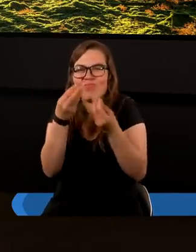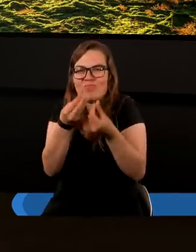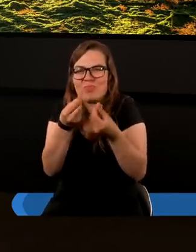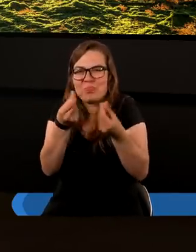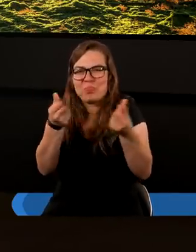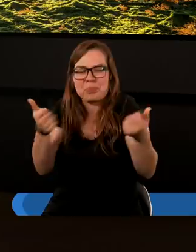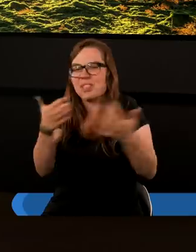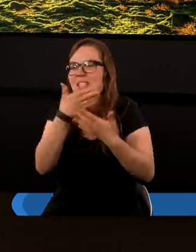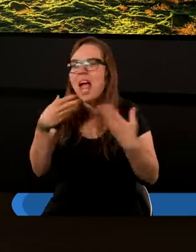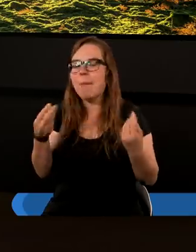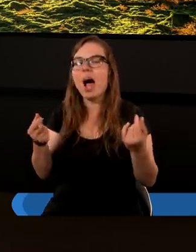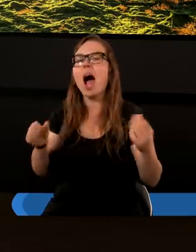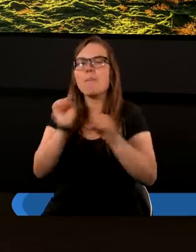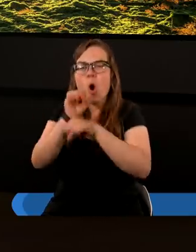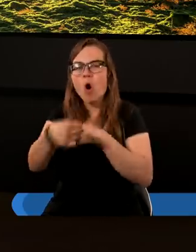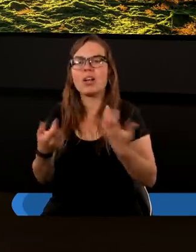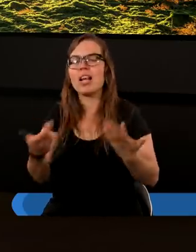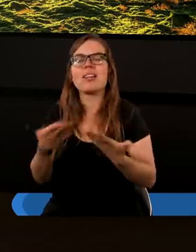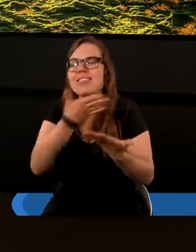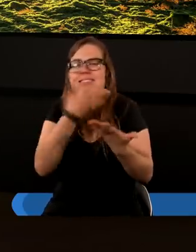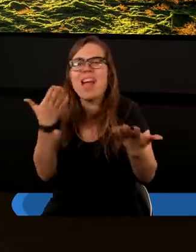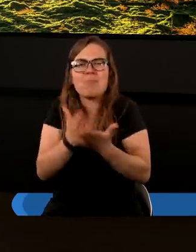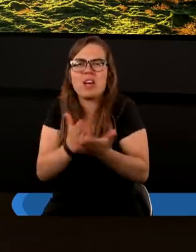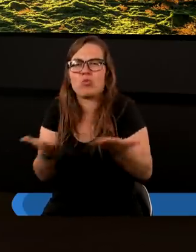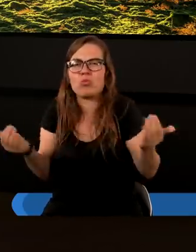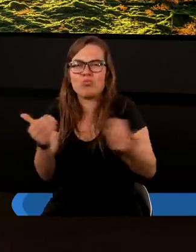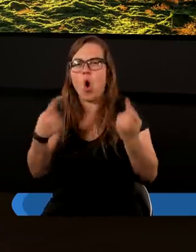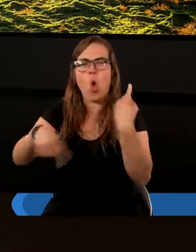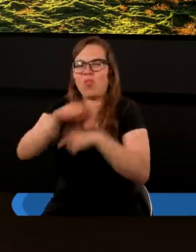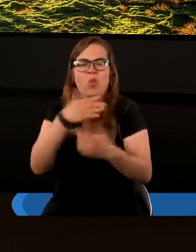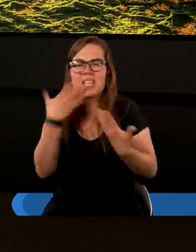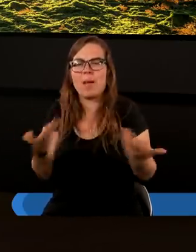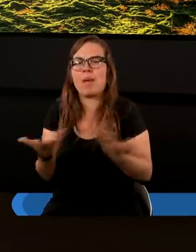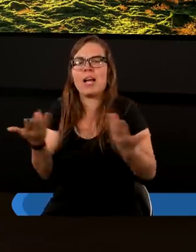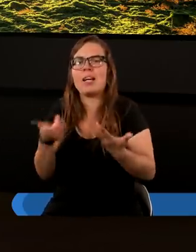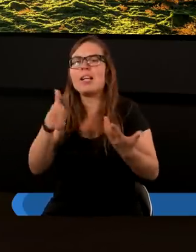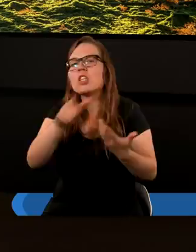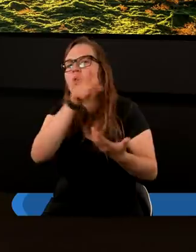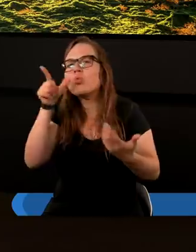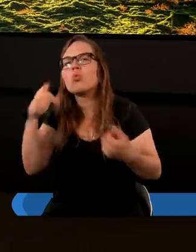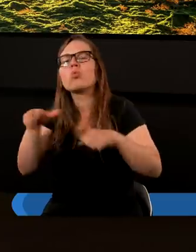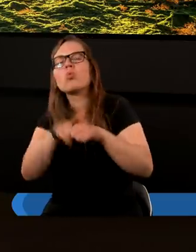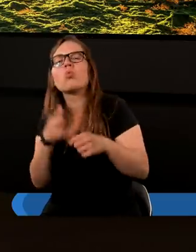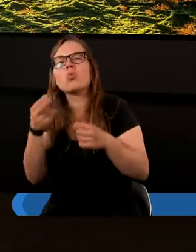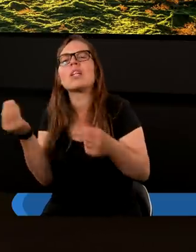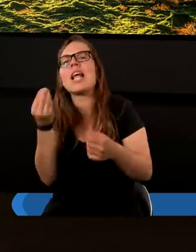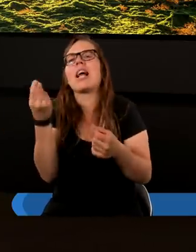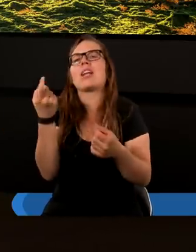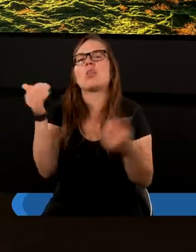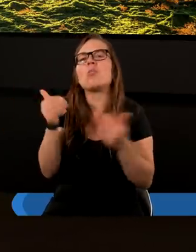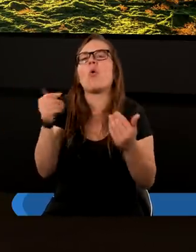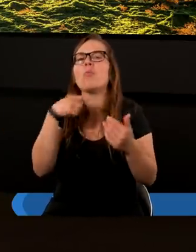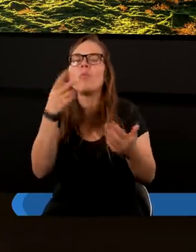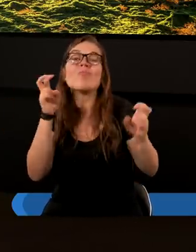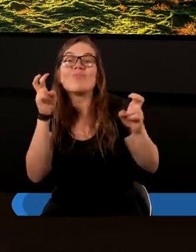zniszczone, pokonane, nie ma już odwrotu. A ci ludzie, którzy jeszcze możemy